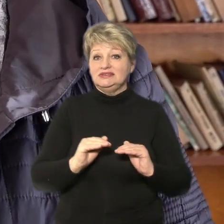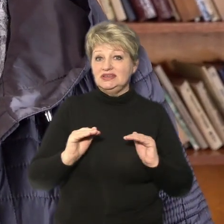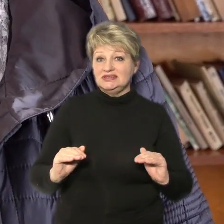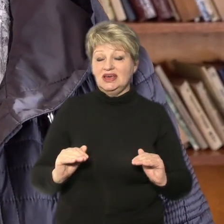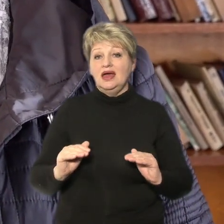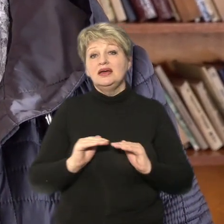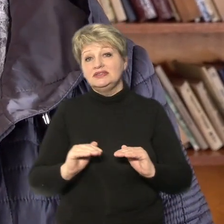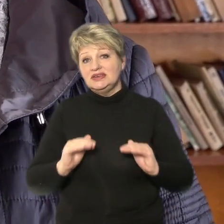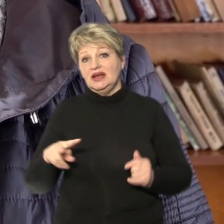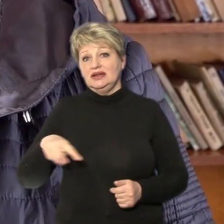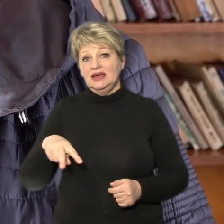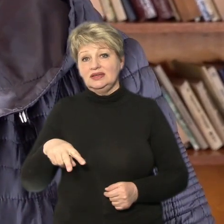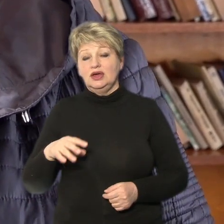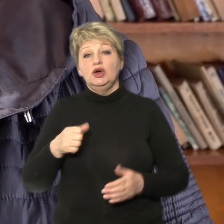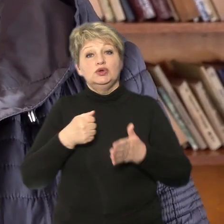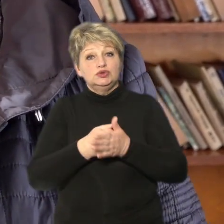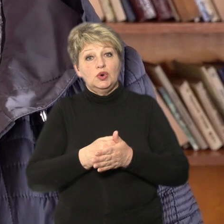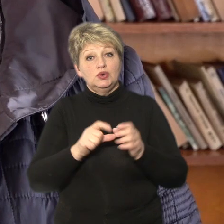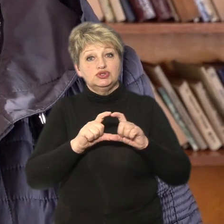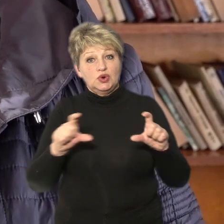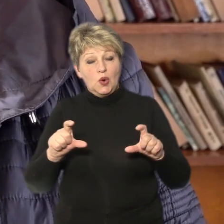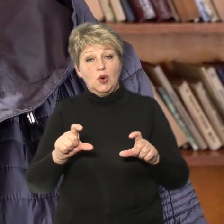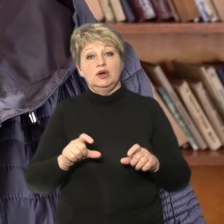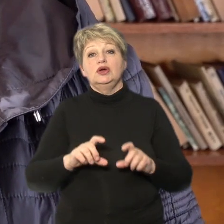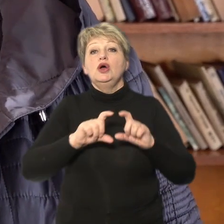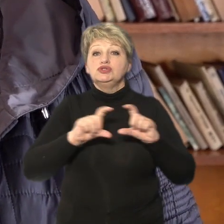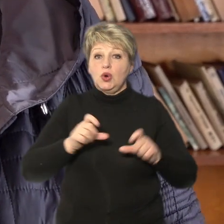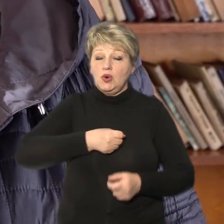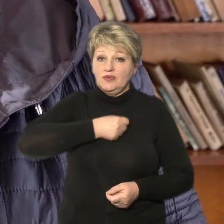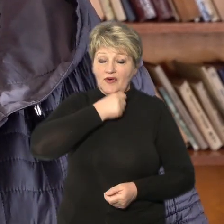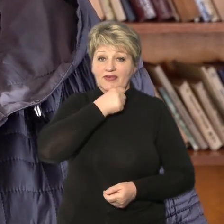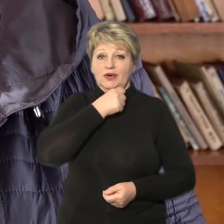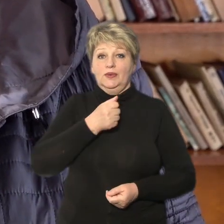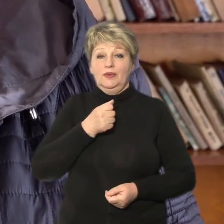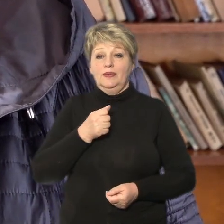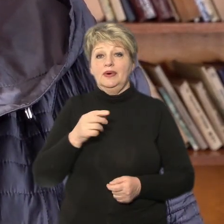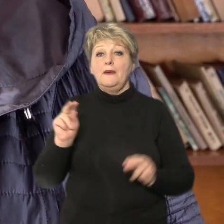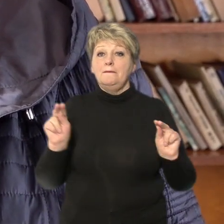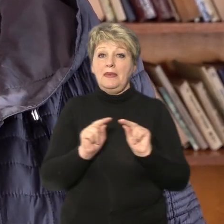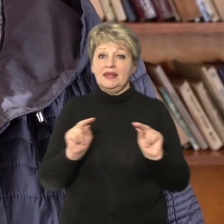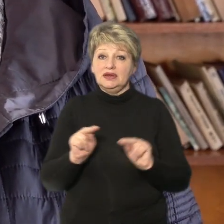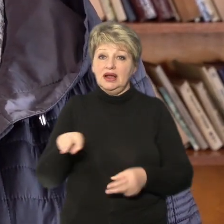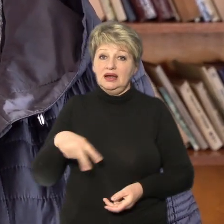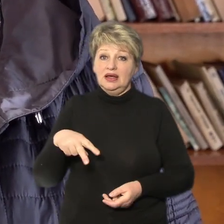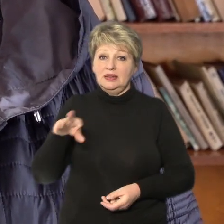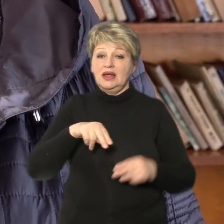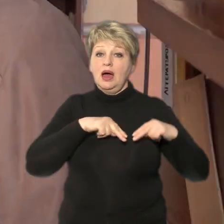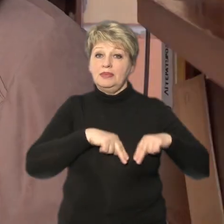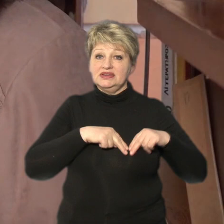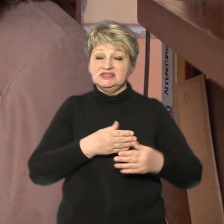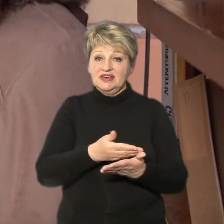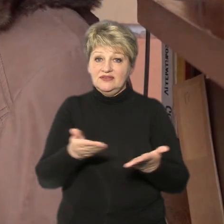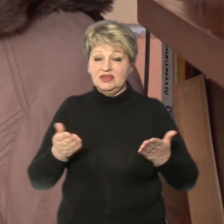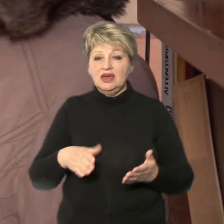Дитячої літератури для дітей дошкільного віку, для дітей шкільного віку, педагогічної літератури для працівників.